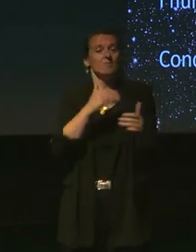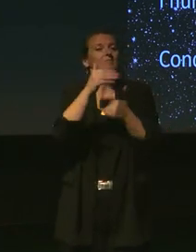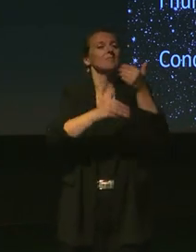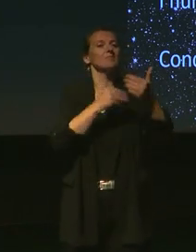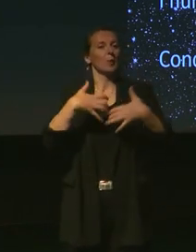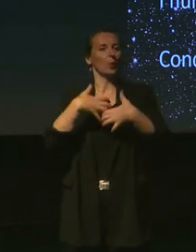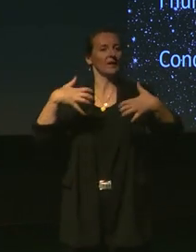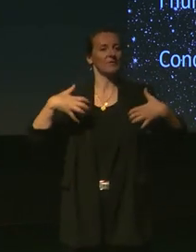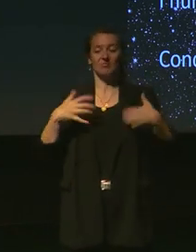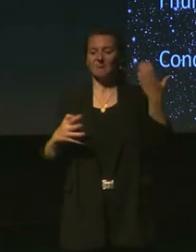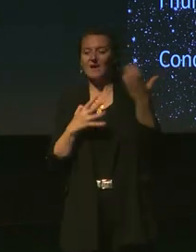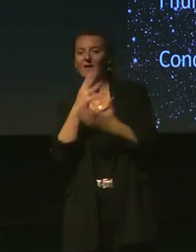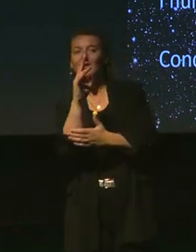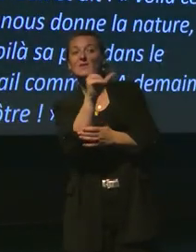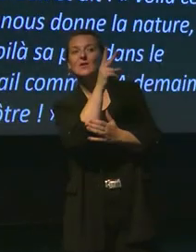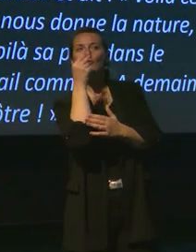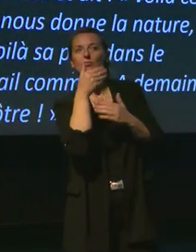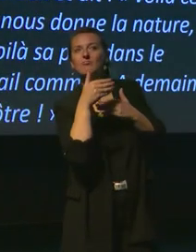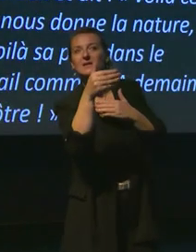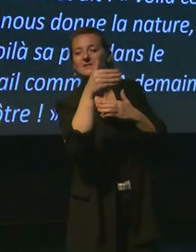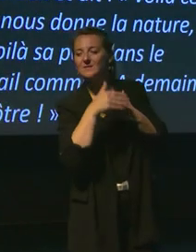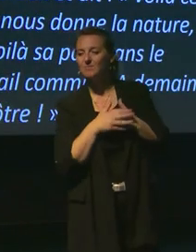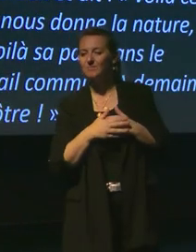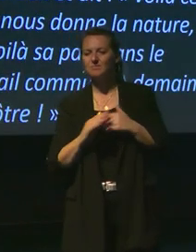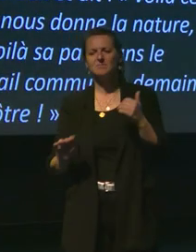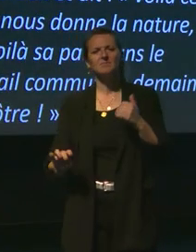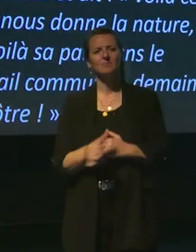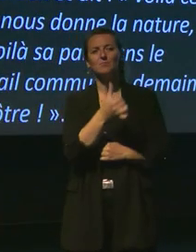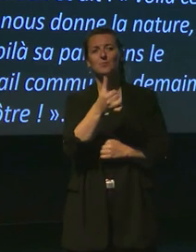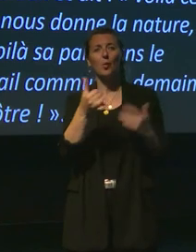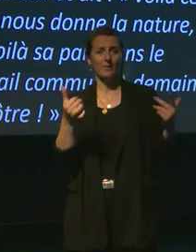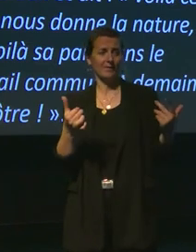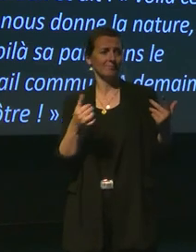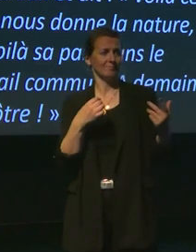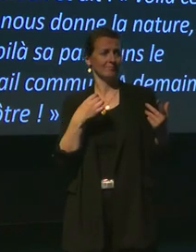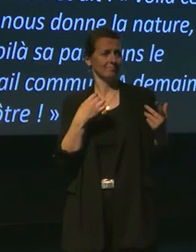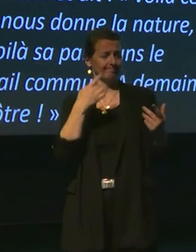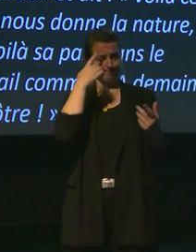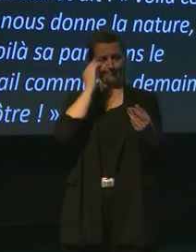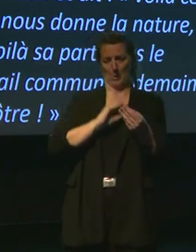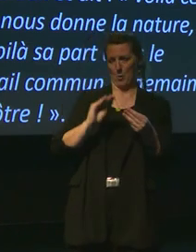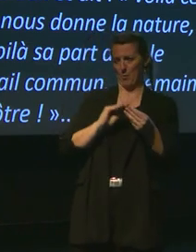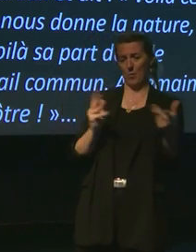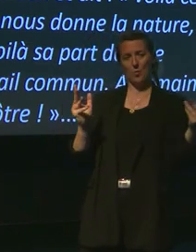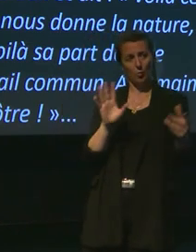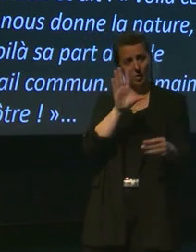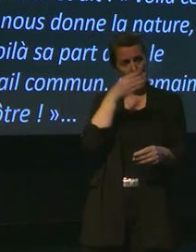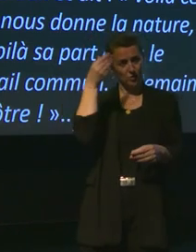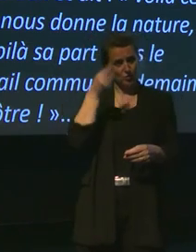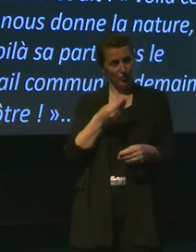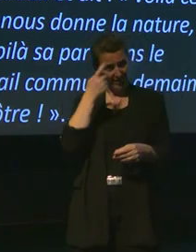scientifique et l'avenir de l'humanité. Et la première question qu'on peut se poser, c'est est-ce que Jules Verne croyait au